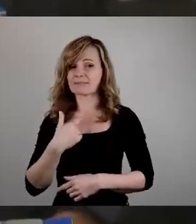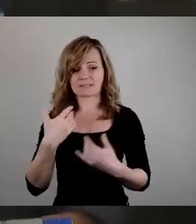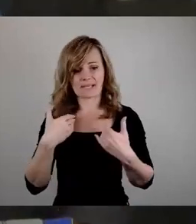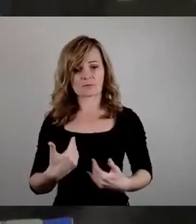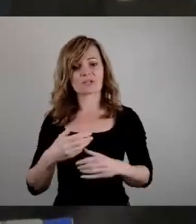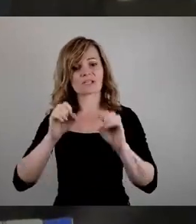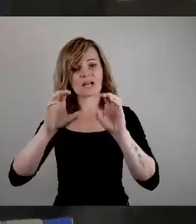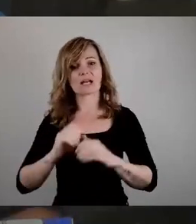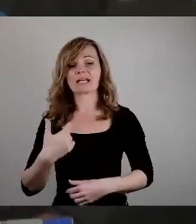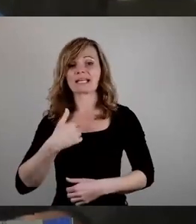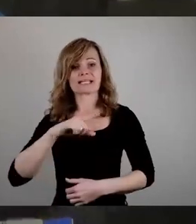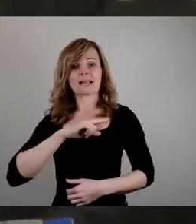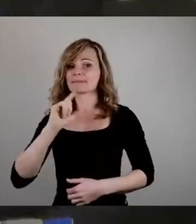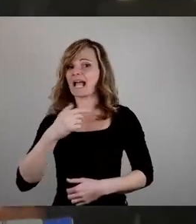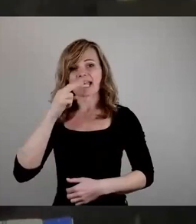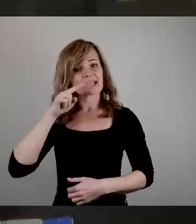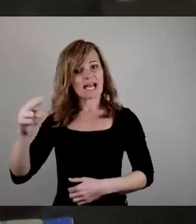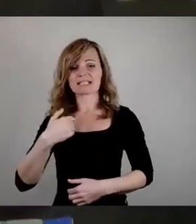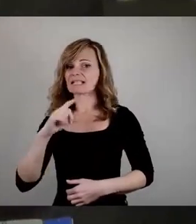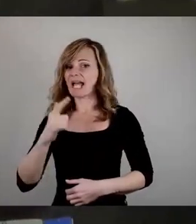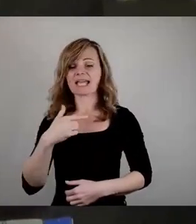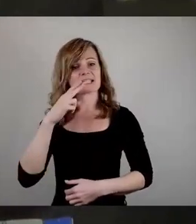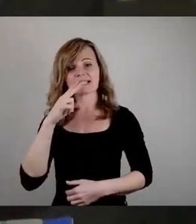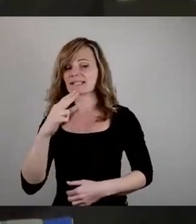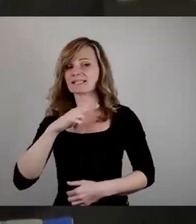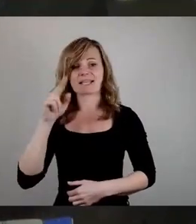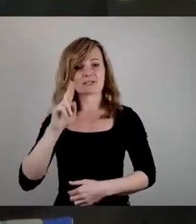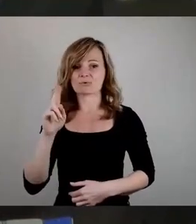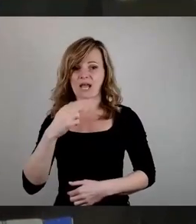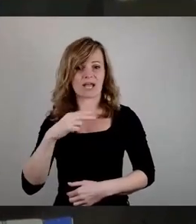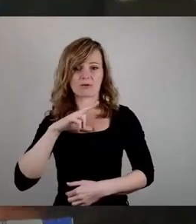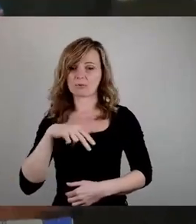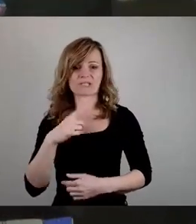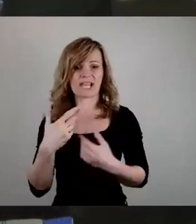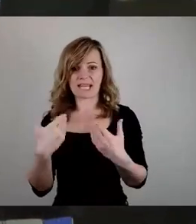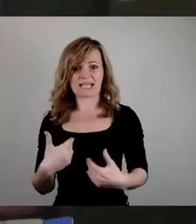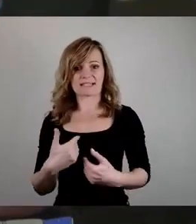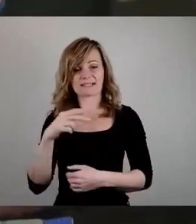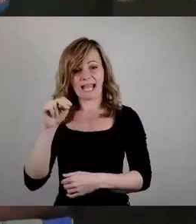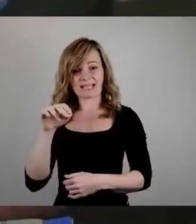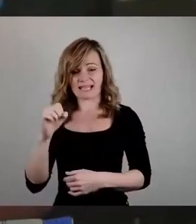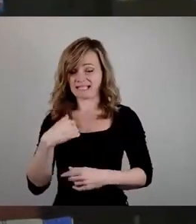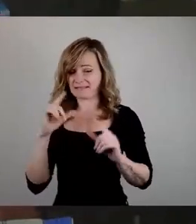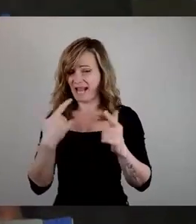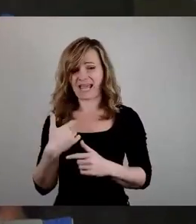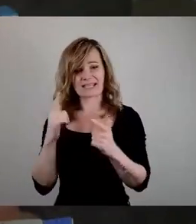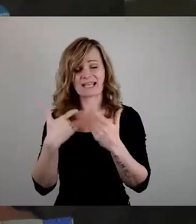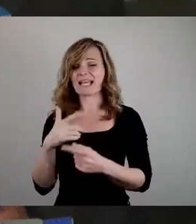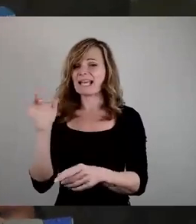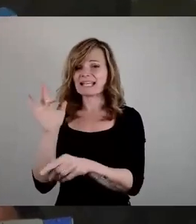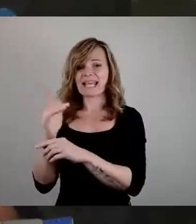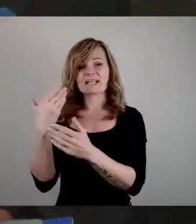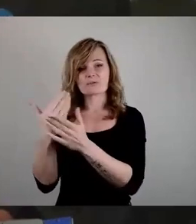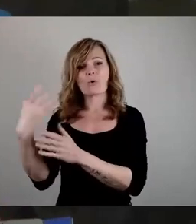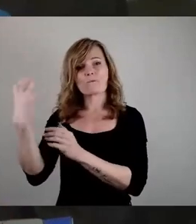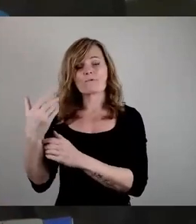ich kein Nazi bin, dass ich kein Nationalsozialist bin, um das noch einmal deutlich zu sagen, und dass ich mich gegen solche Vorwürfe wehre